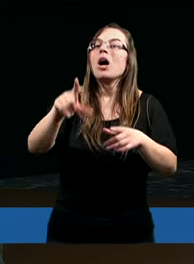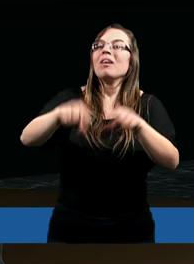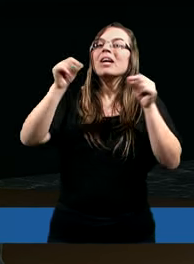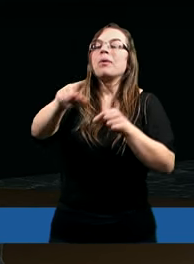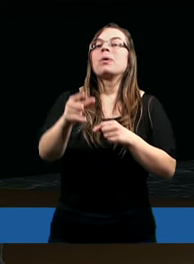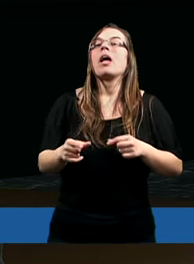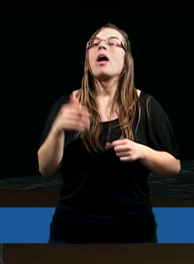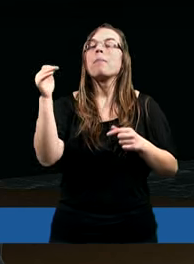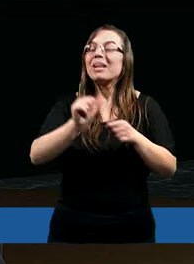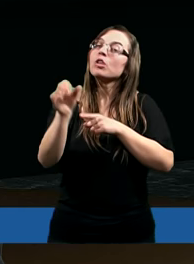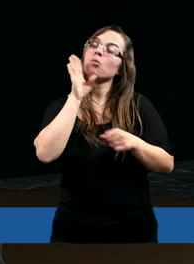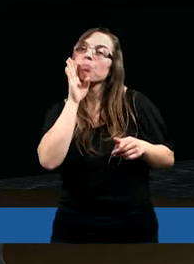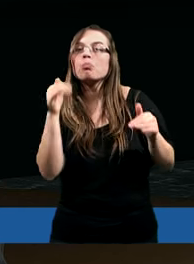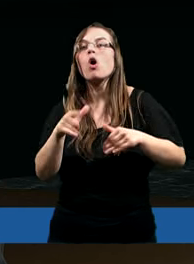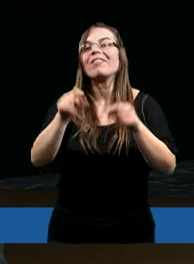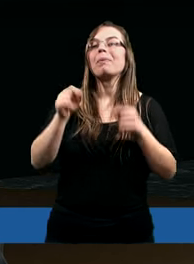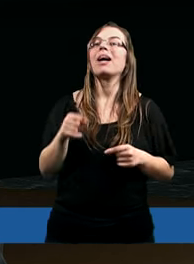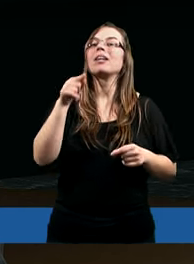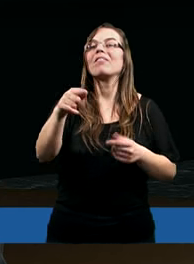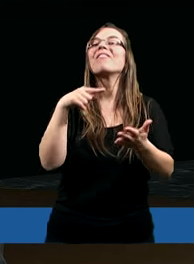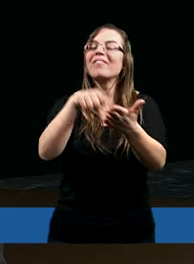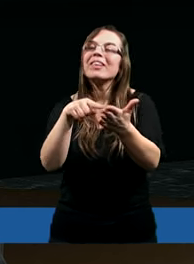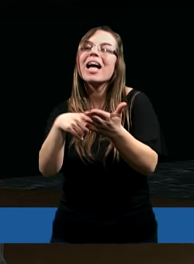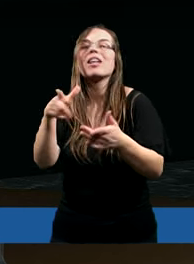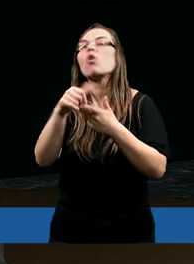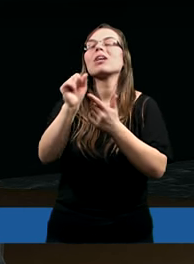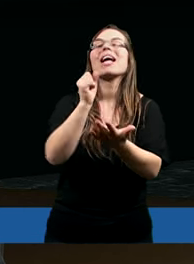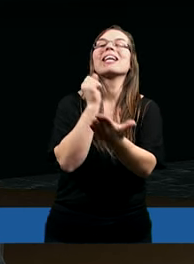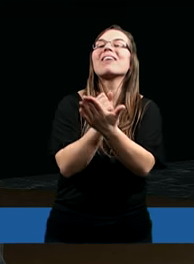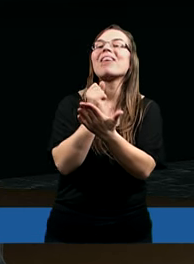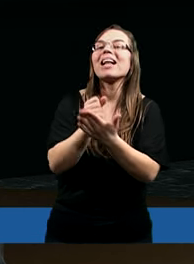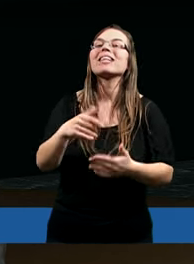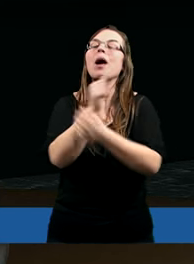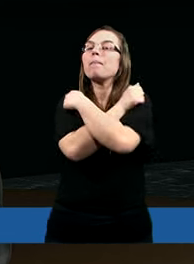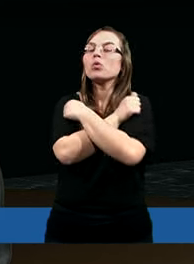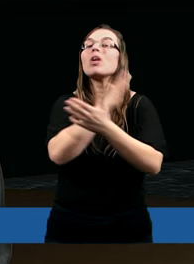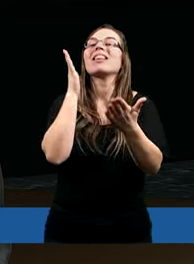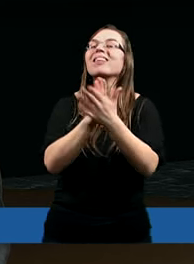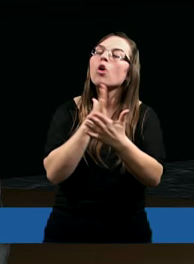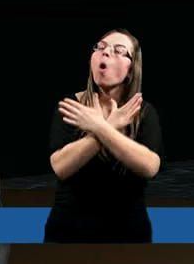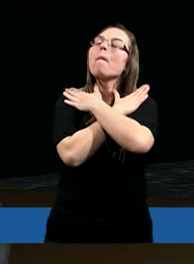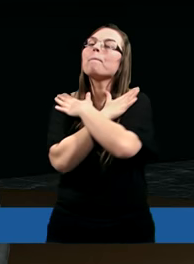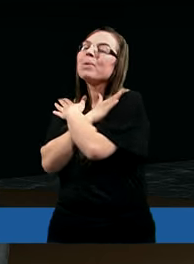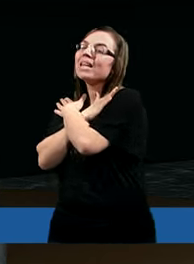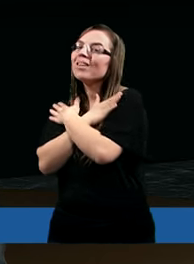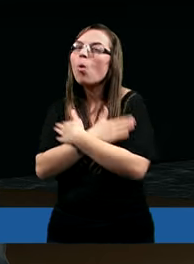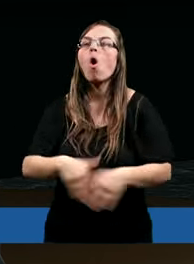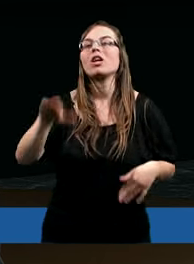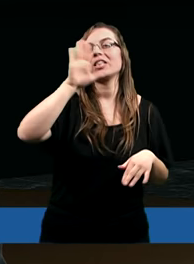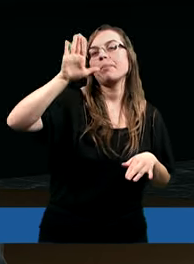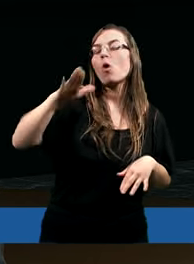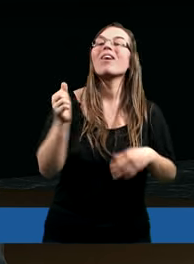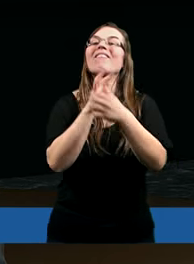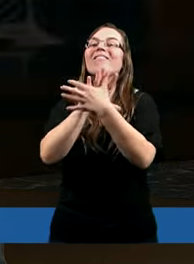problemem ludzkim być może, to więc wtedy to nie jest kwestia miłosierdzia, tylko miłości Bożej. A więc